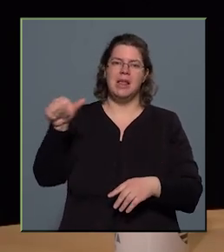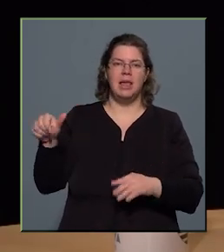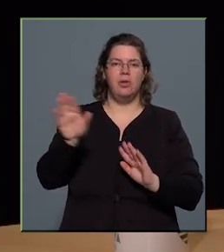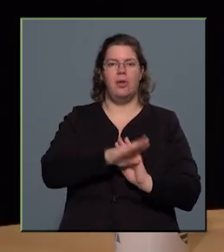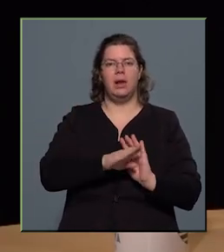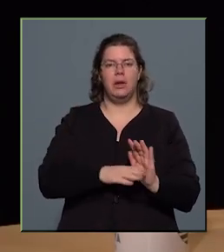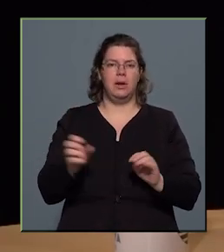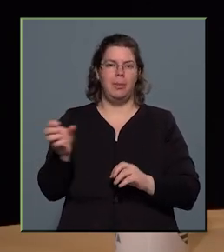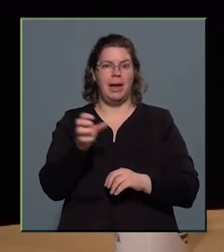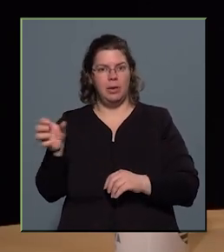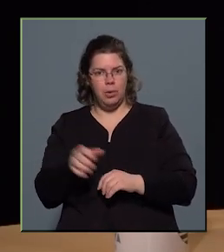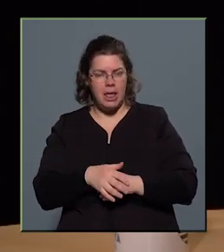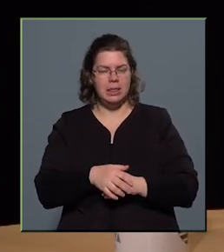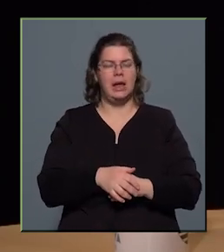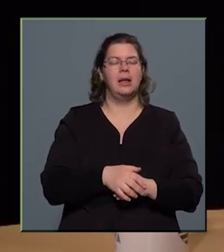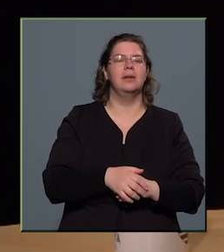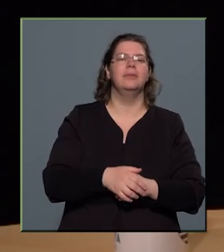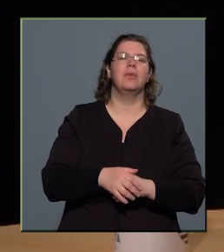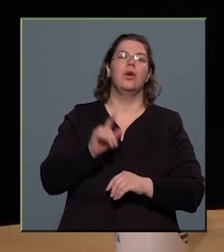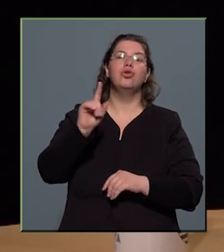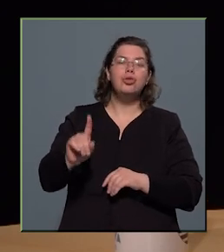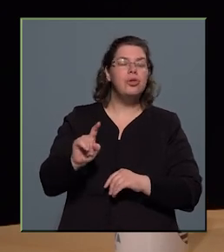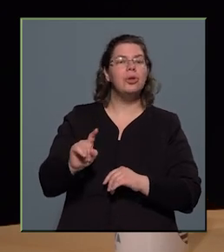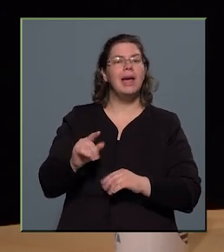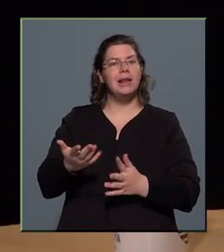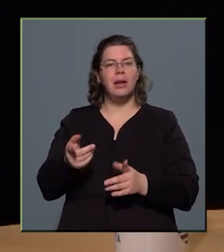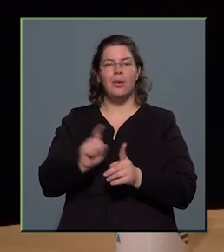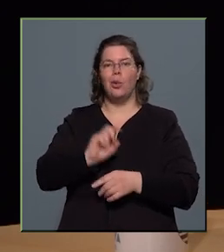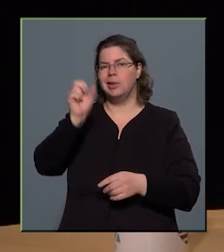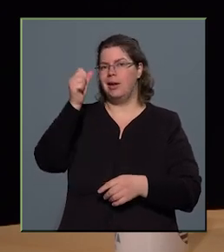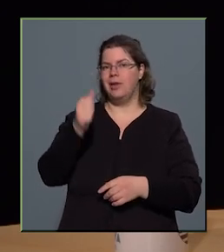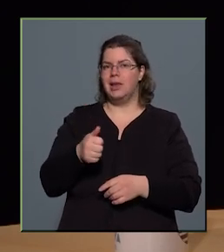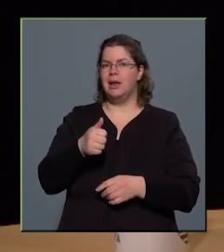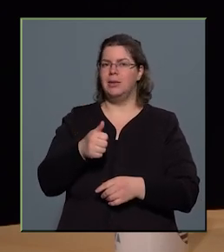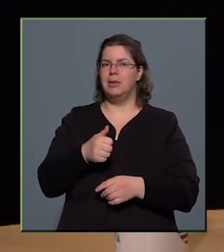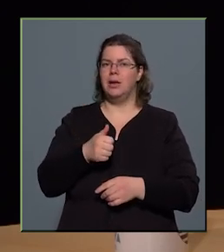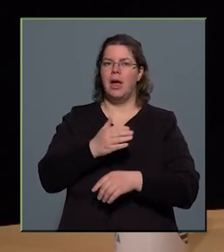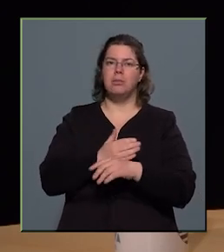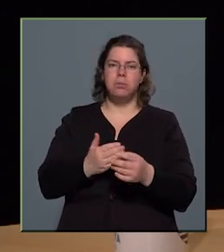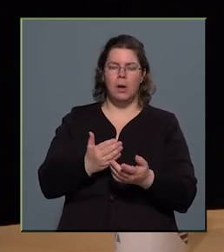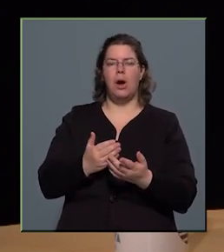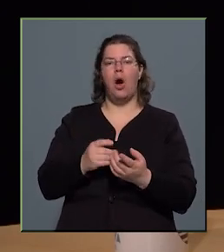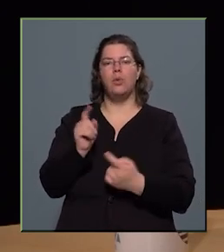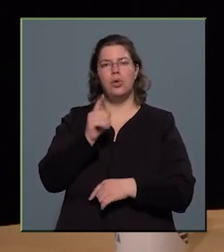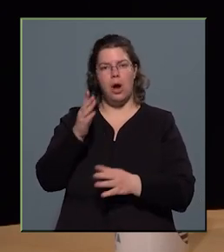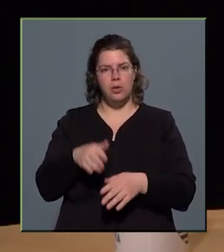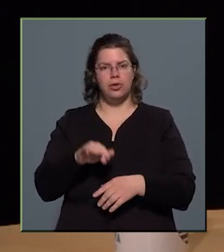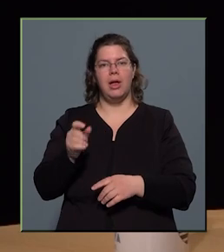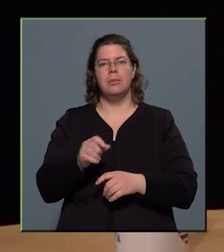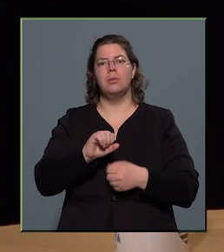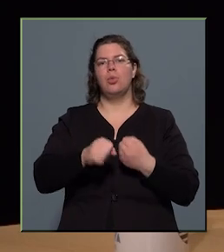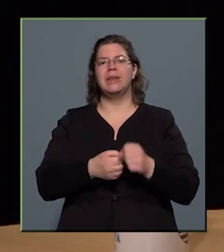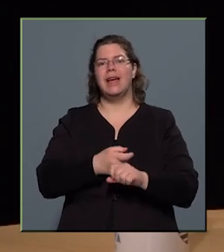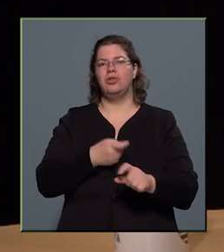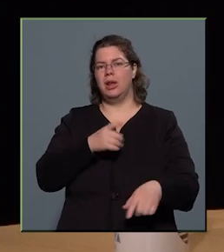bekerülhetnek, sőt, hát egy úgynevezett fara űrhajóst is, egy mozgássérült embert is